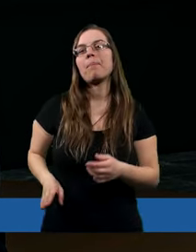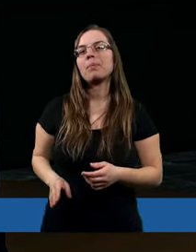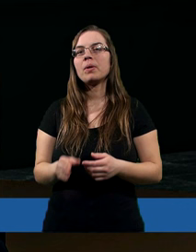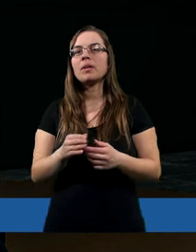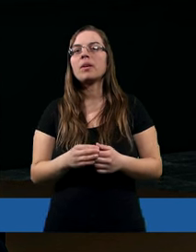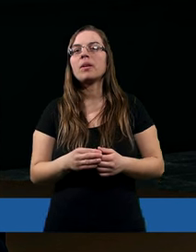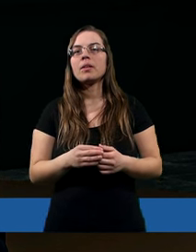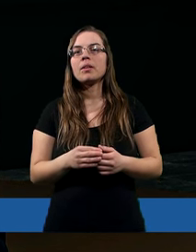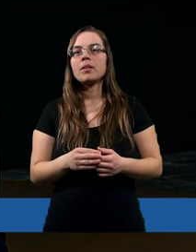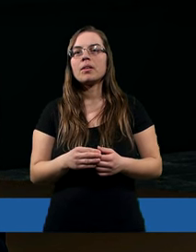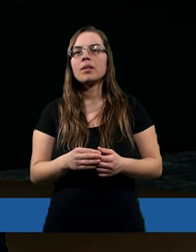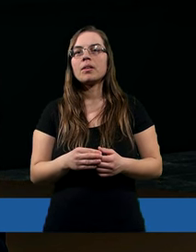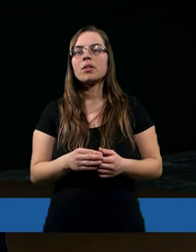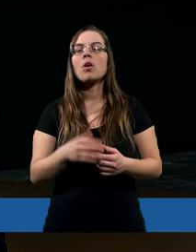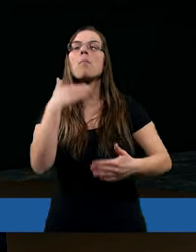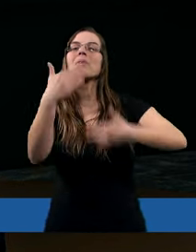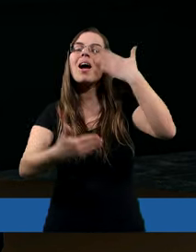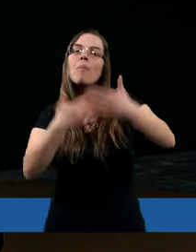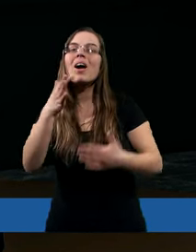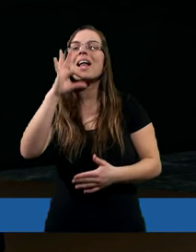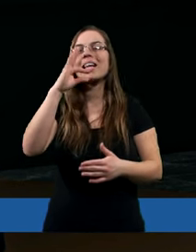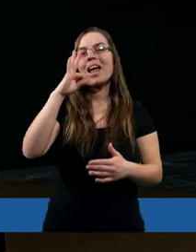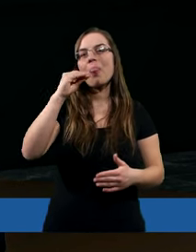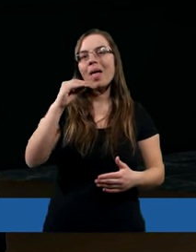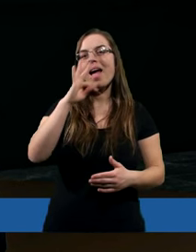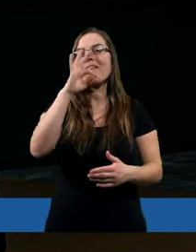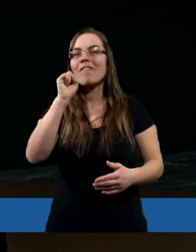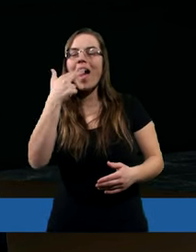z przemówienia Szczepana.